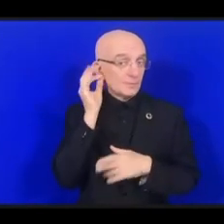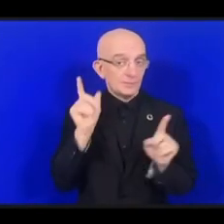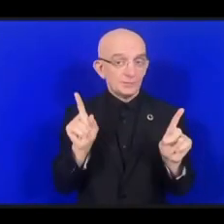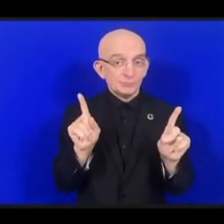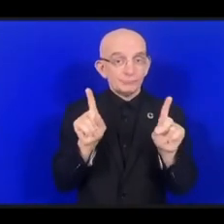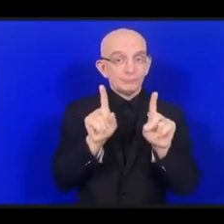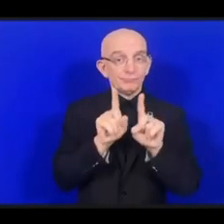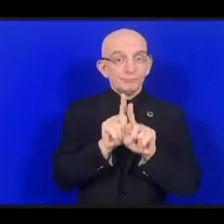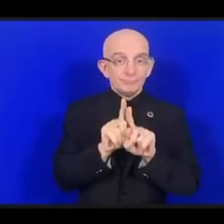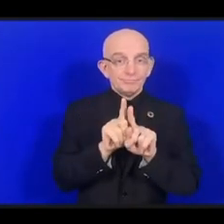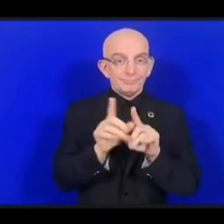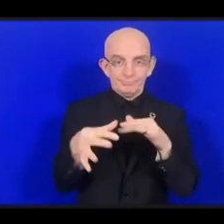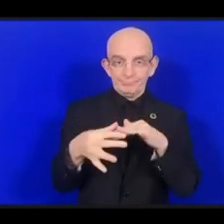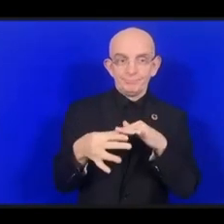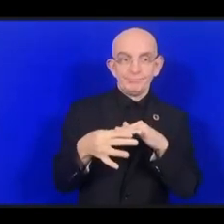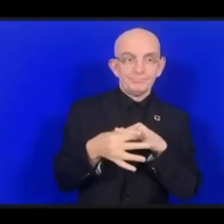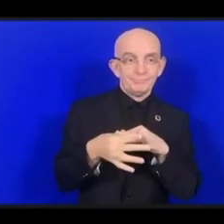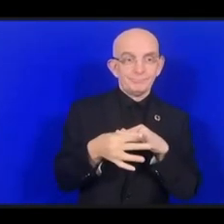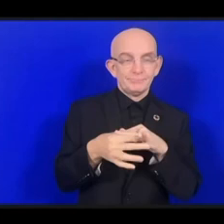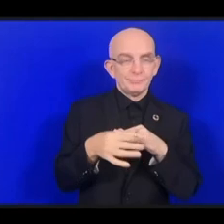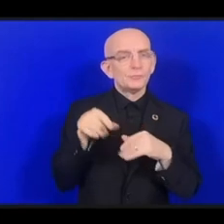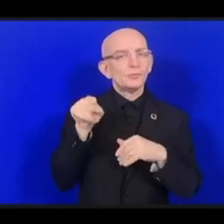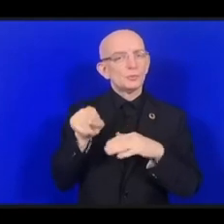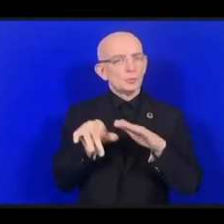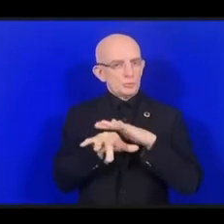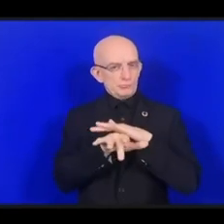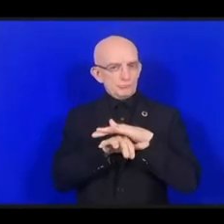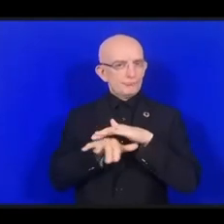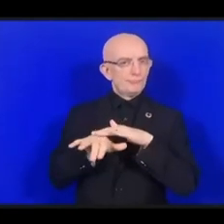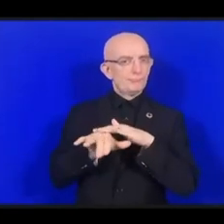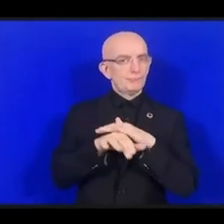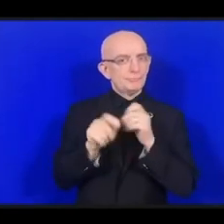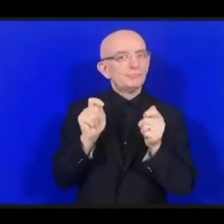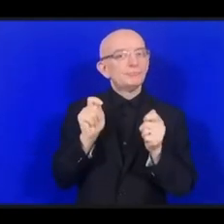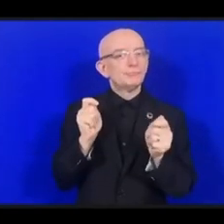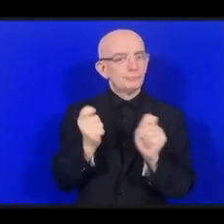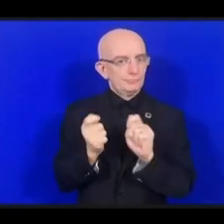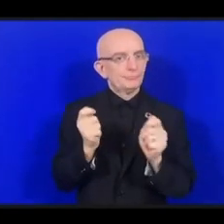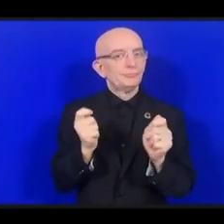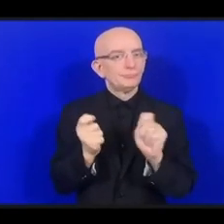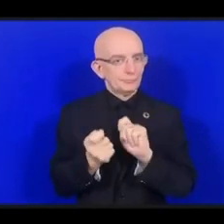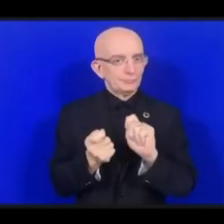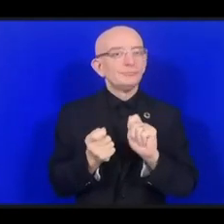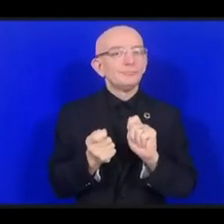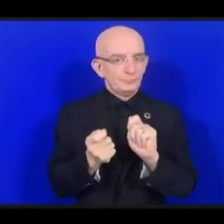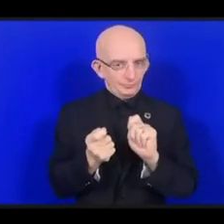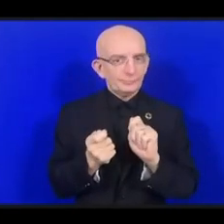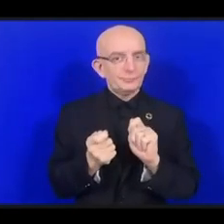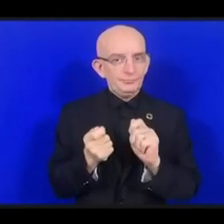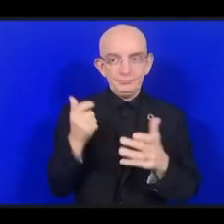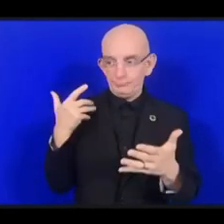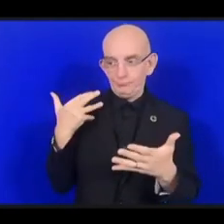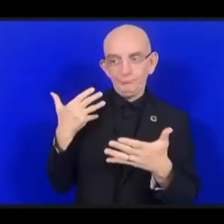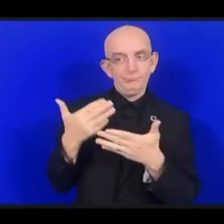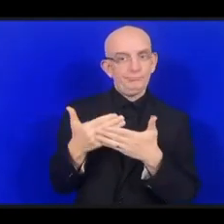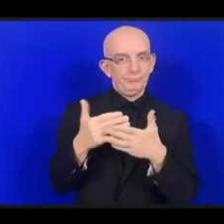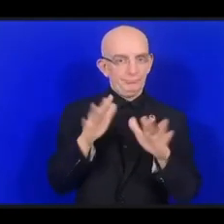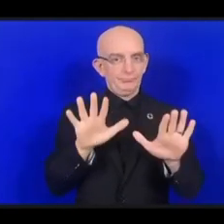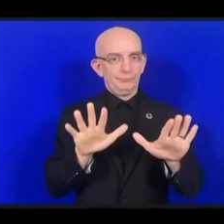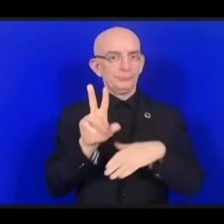Я хочу сказать, что опять мы увидели значительные изменения.